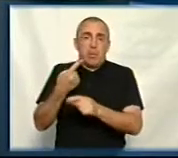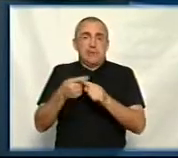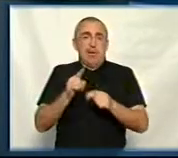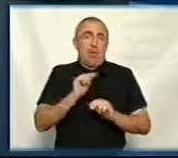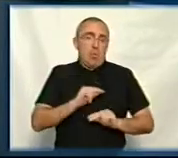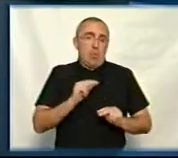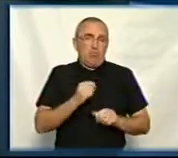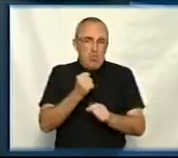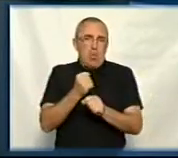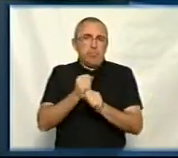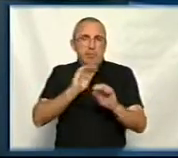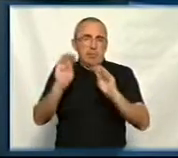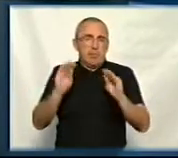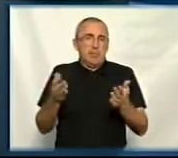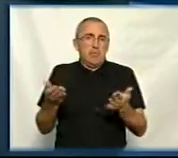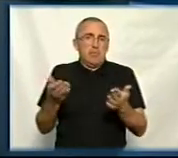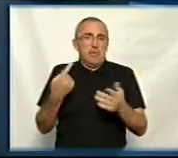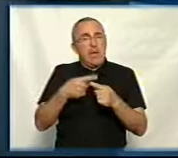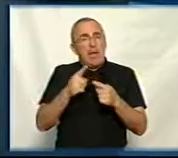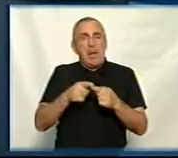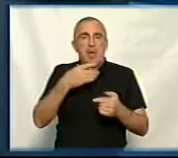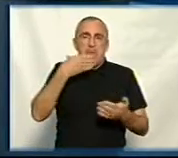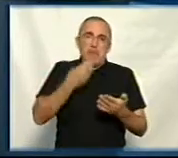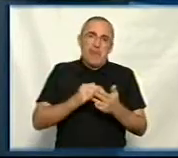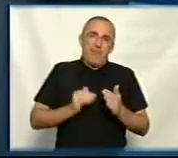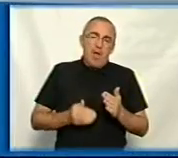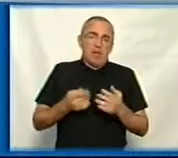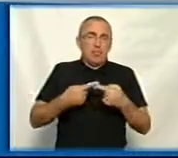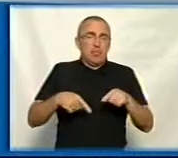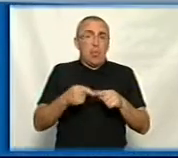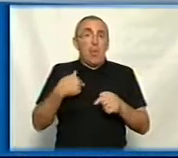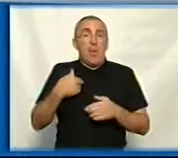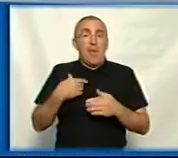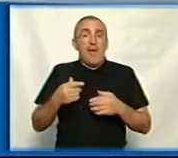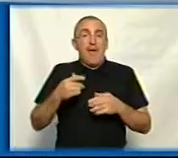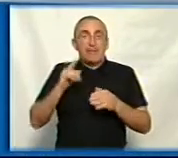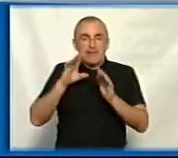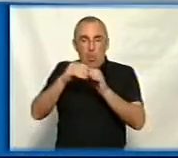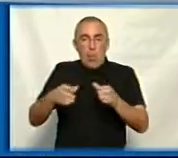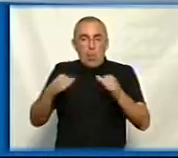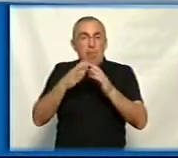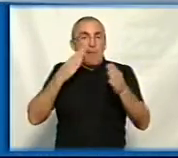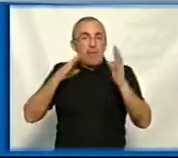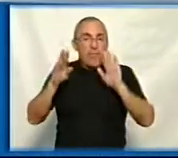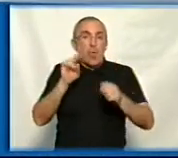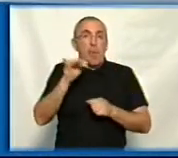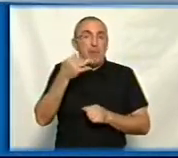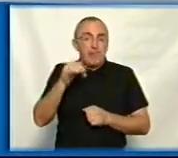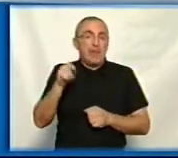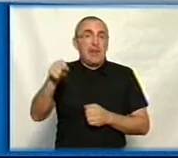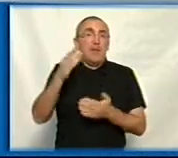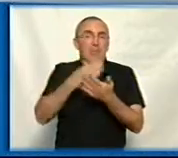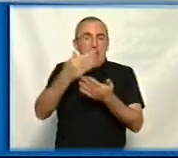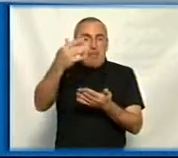Ну, значно простіше, ніж в приватній структурі. Коли я зайшов в групу Фейсбук, Зелененя Кропивницький, там є